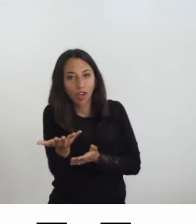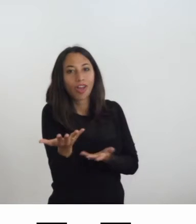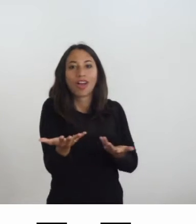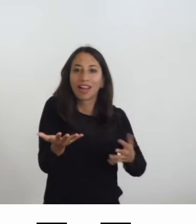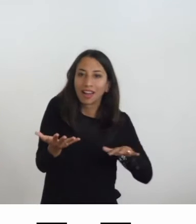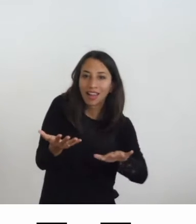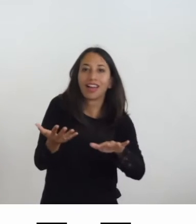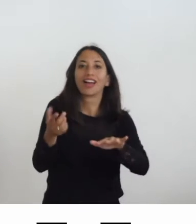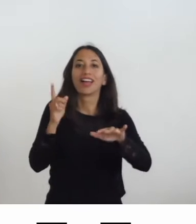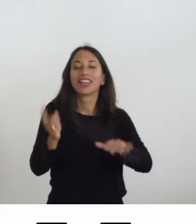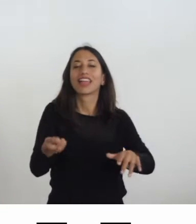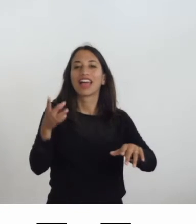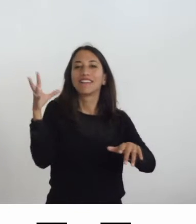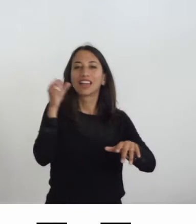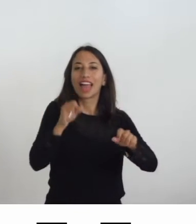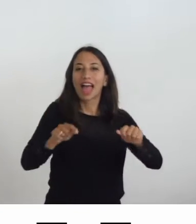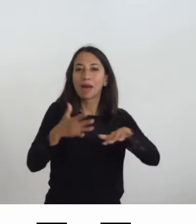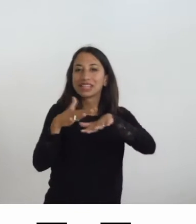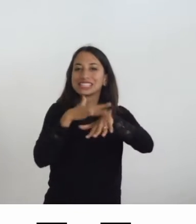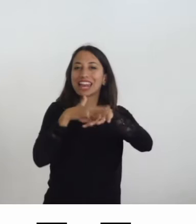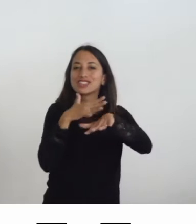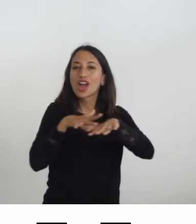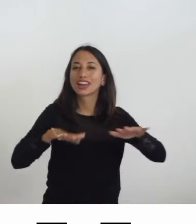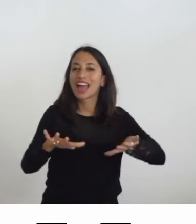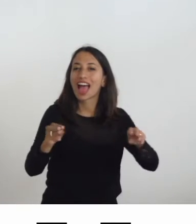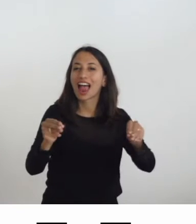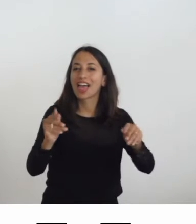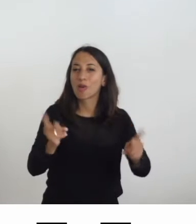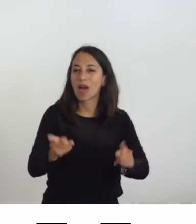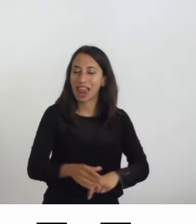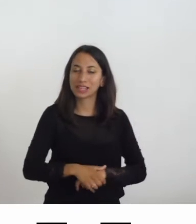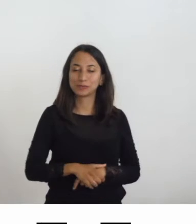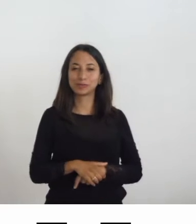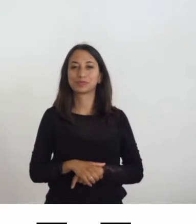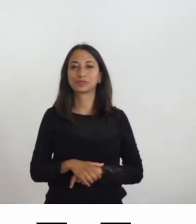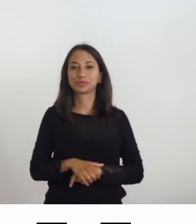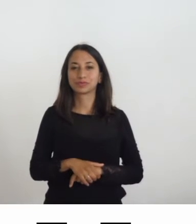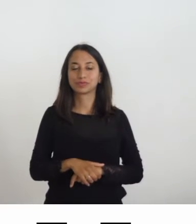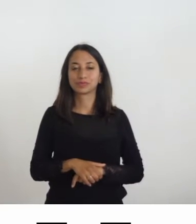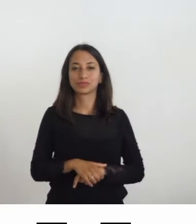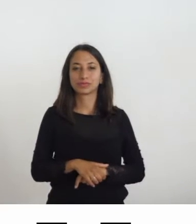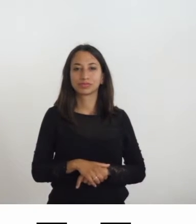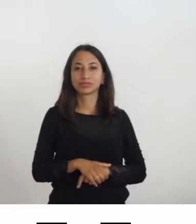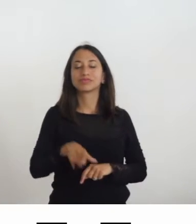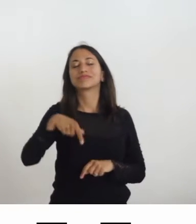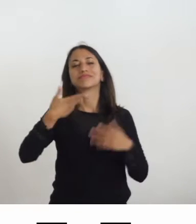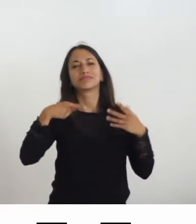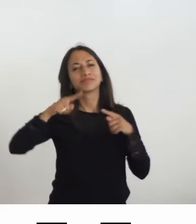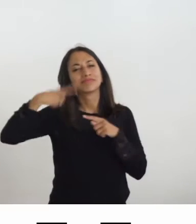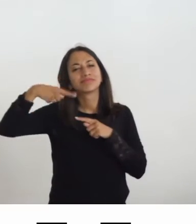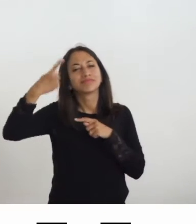apprezzare i vari tipi di qualità sensoriale. Prima di avere un'analoga esperienza